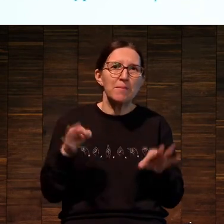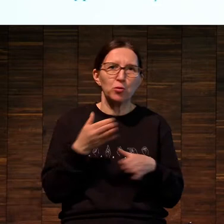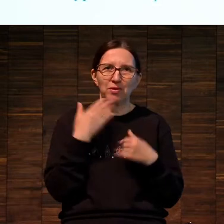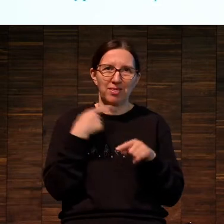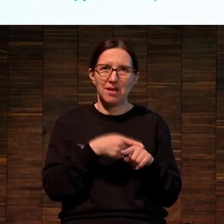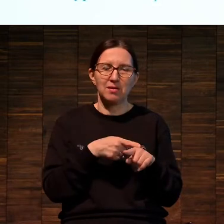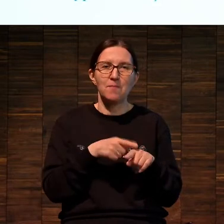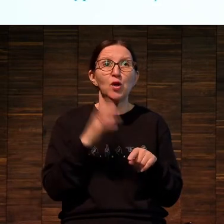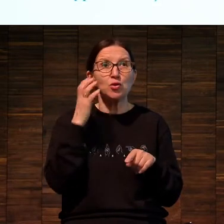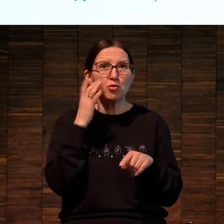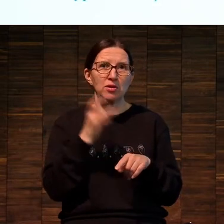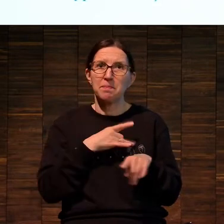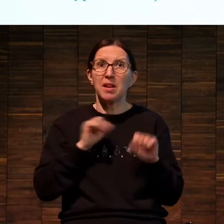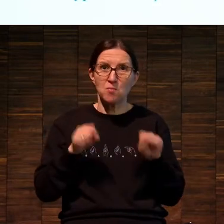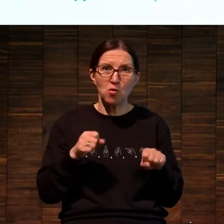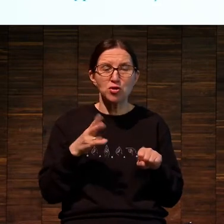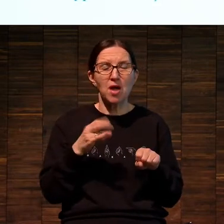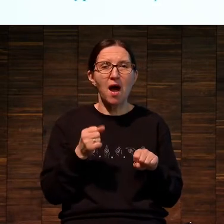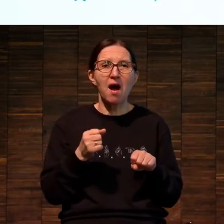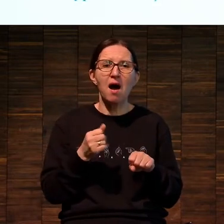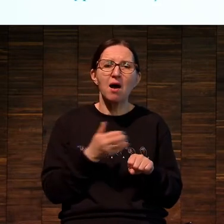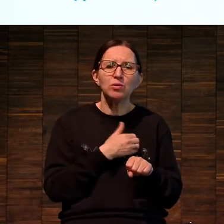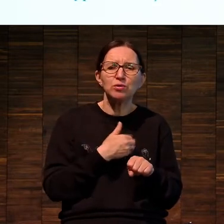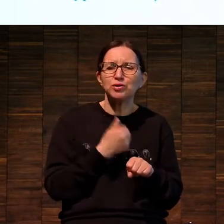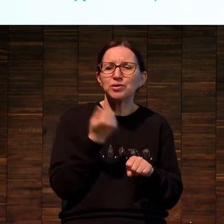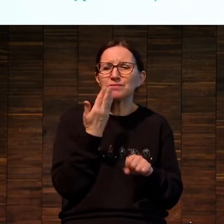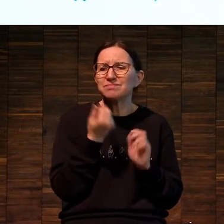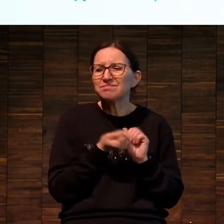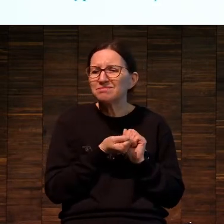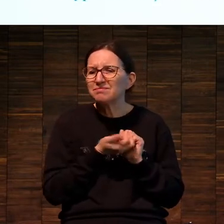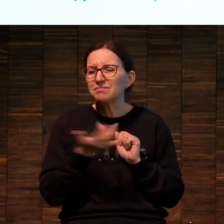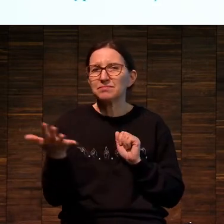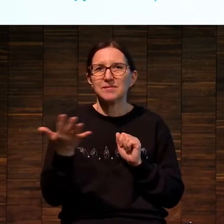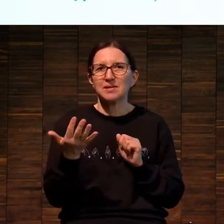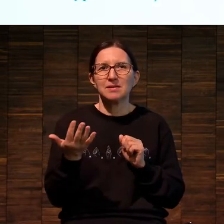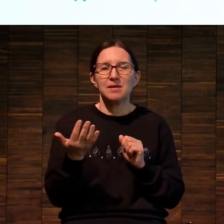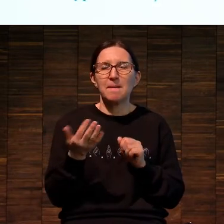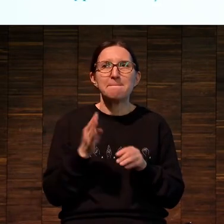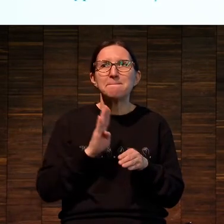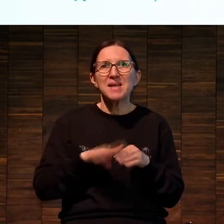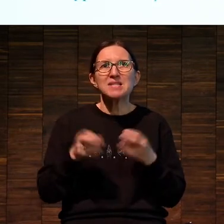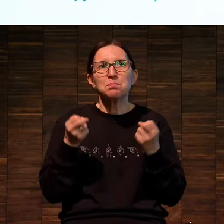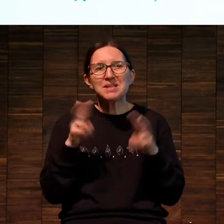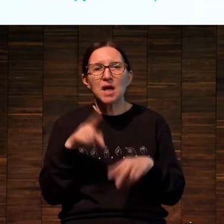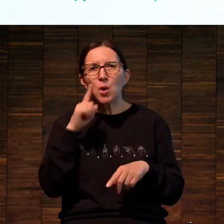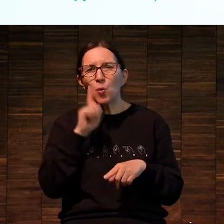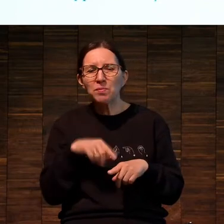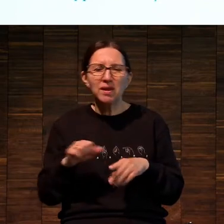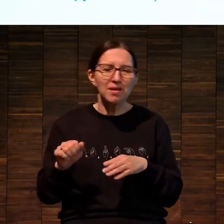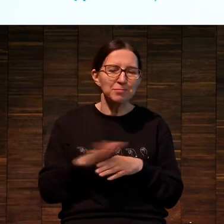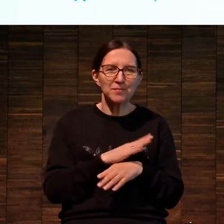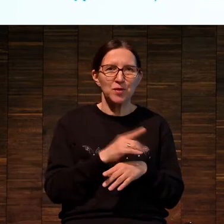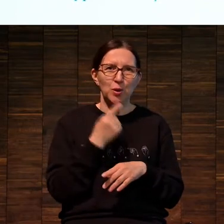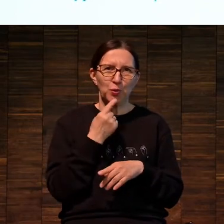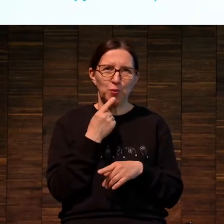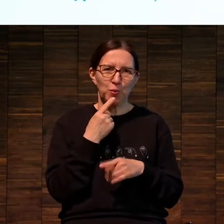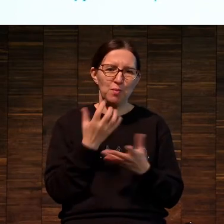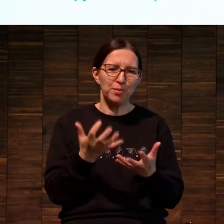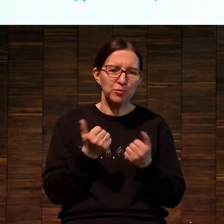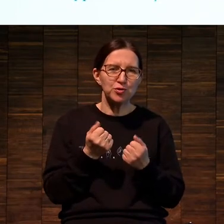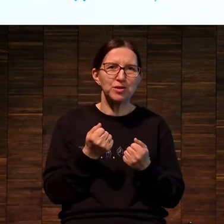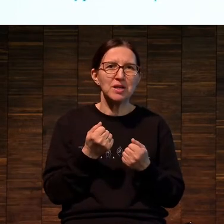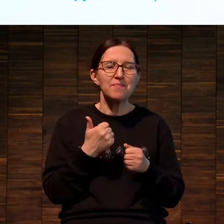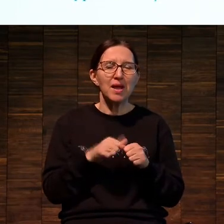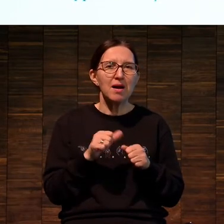белое, невозможно добиться без специальных навыков гравера, невозможно добиться